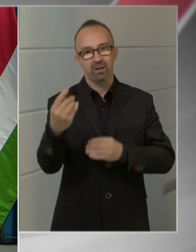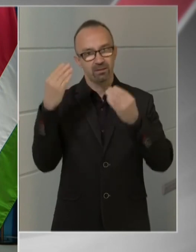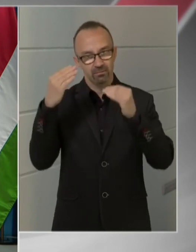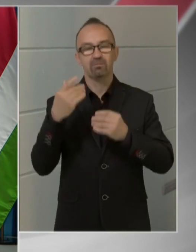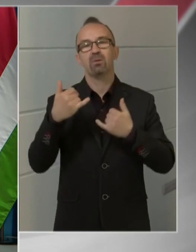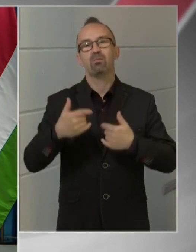folytatódnak.